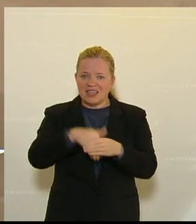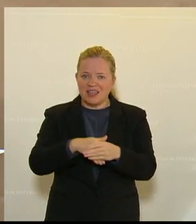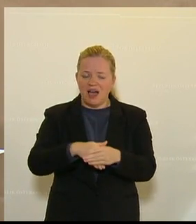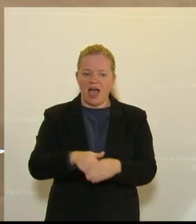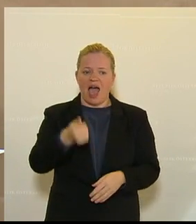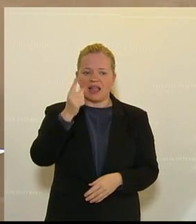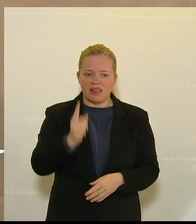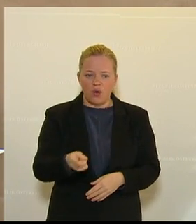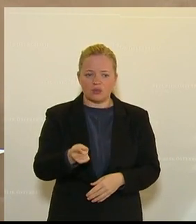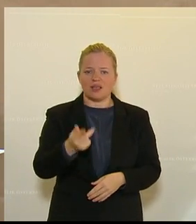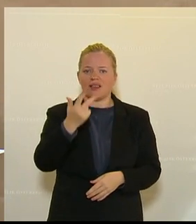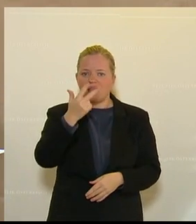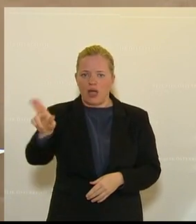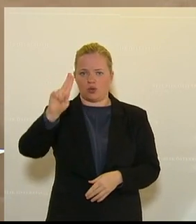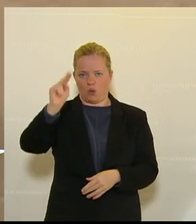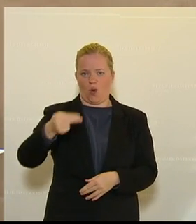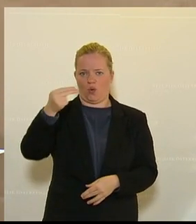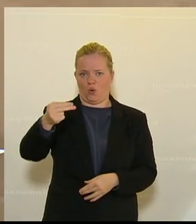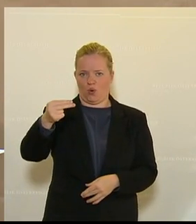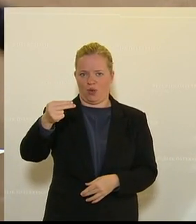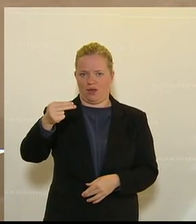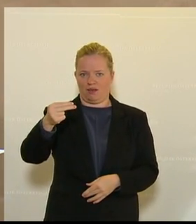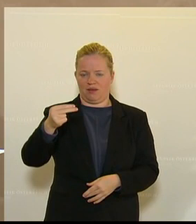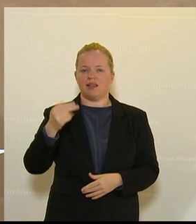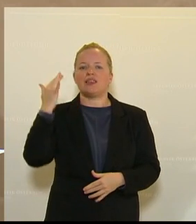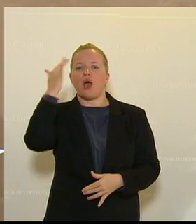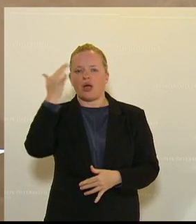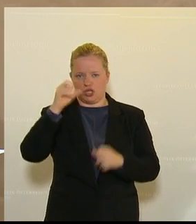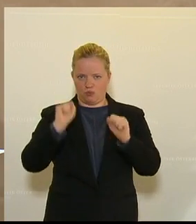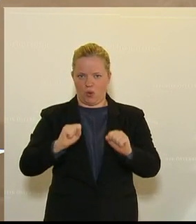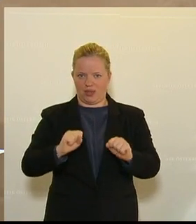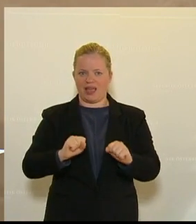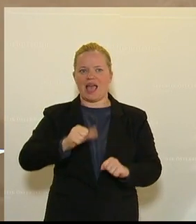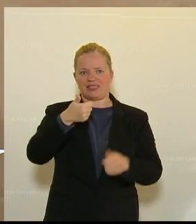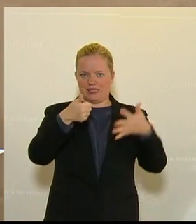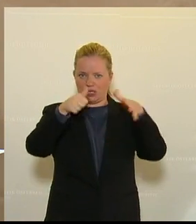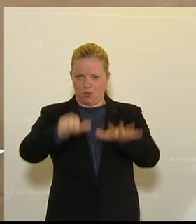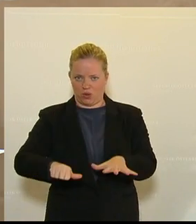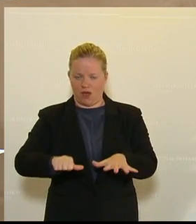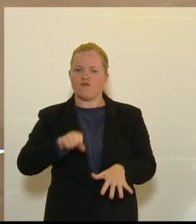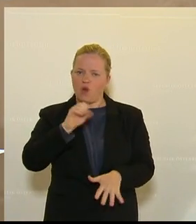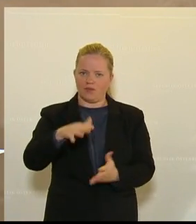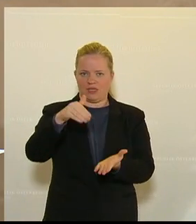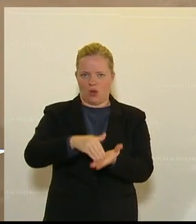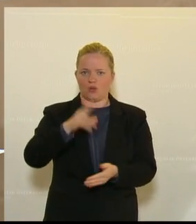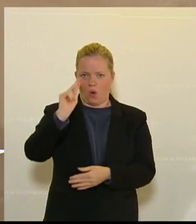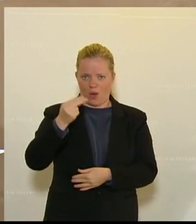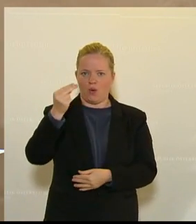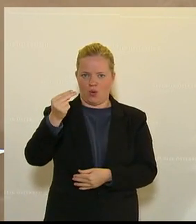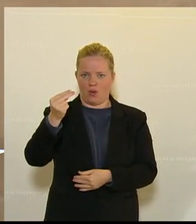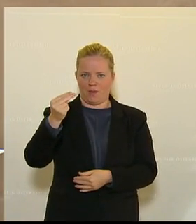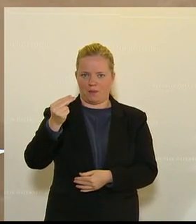.300 Euro. Theoretisch möglich für die ersten sechs Monate wären 15.000 Euro.